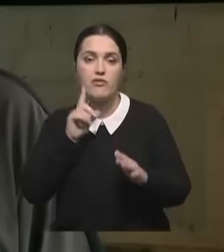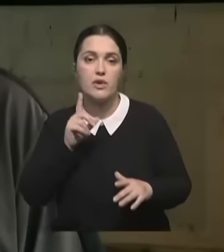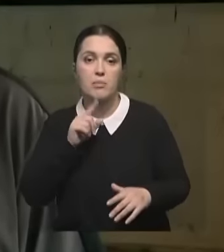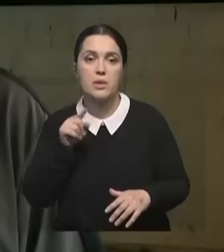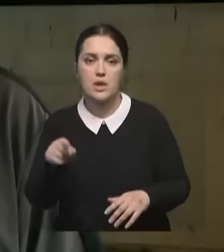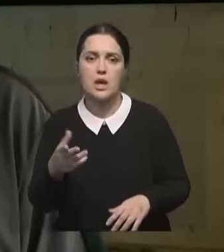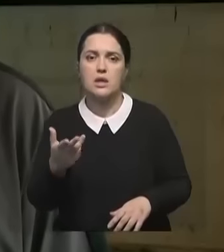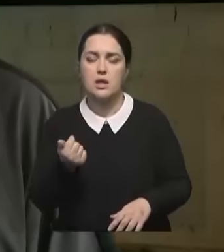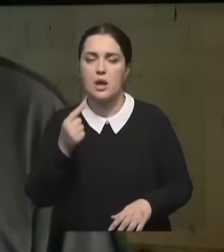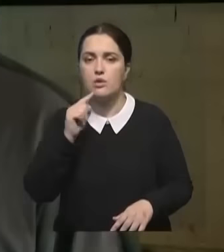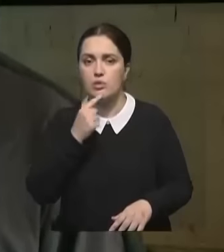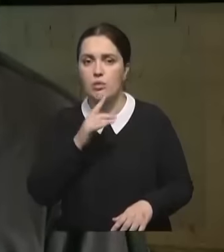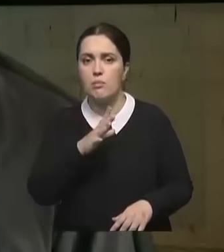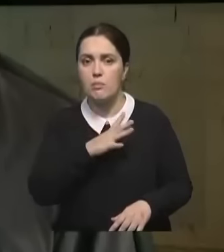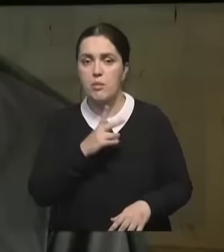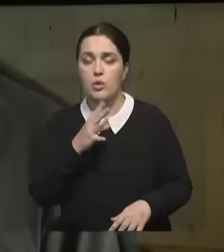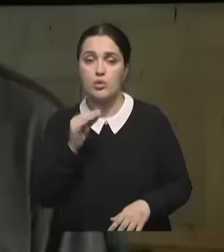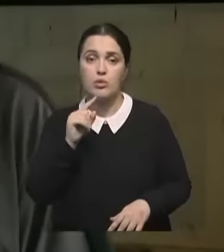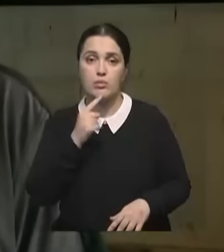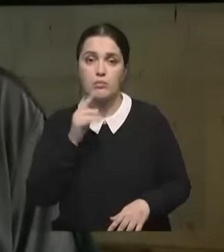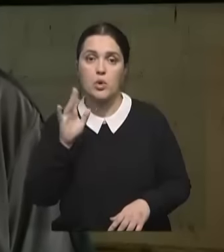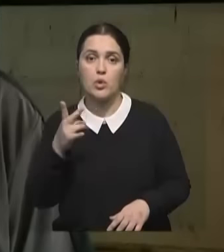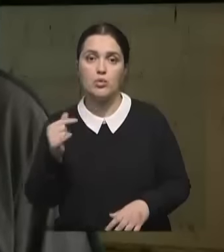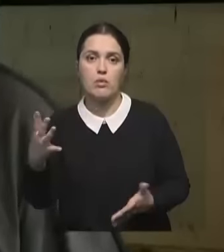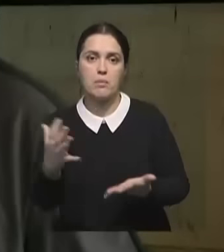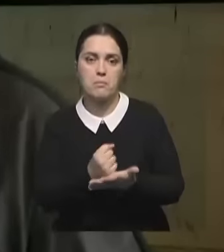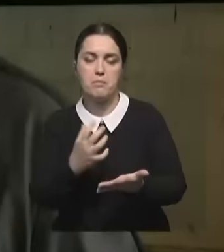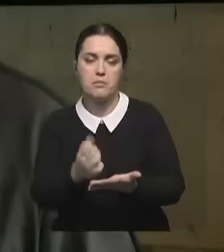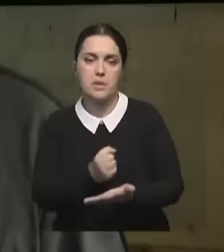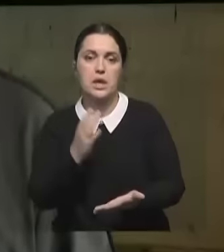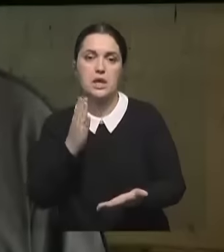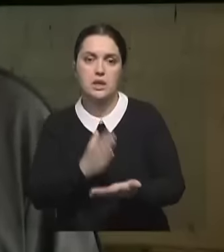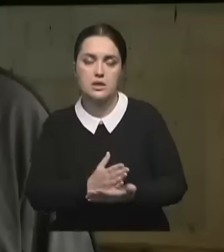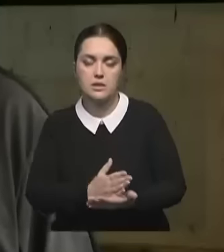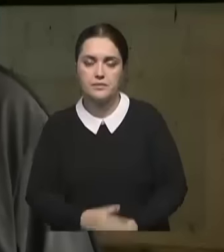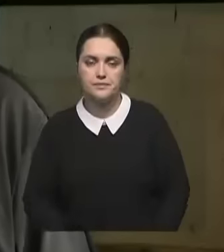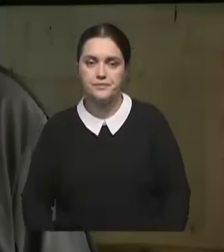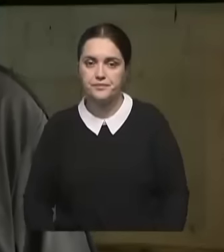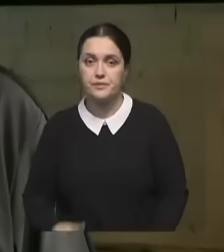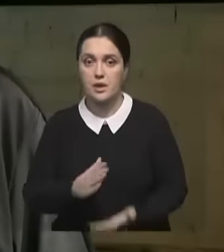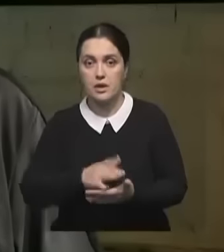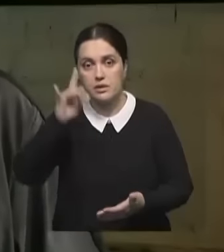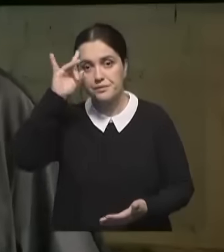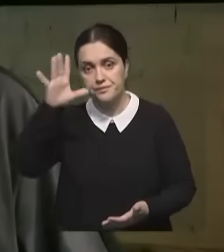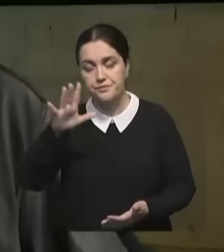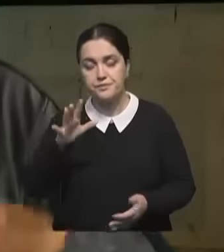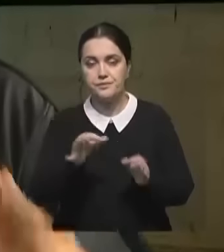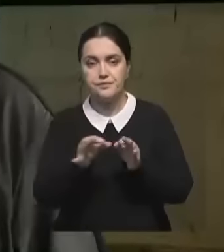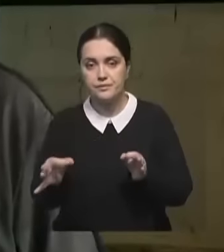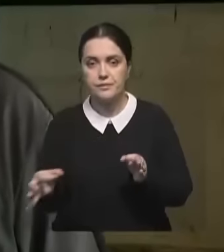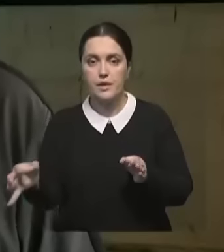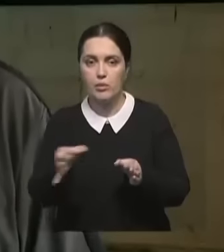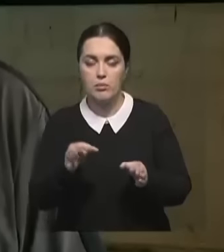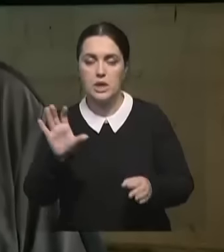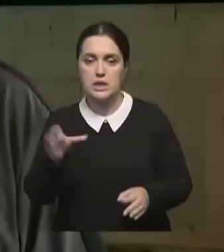Сложности, конечно, были, но все трудности компенсируют победы воспитанников. А их уже немало. Есть чемпионы района и области и даже